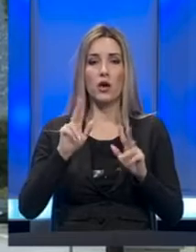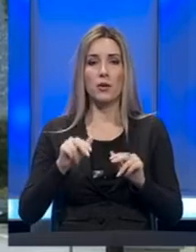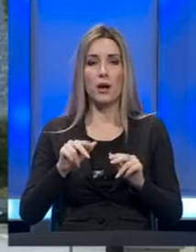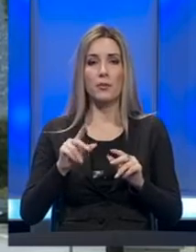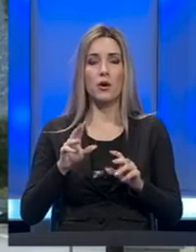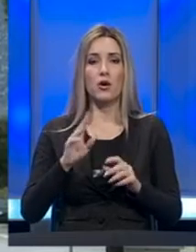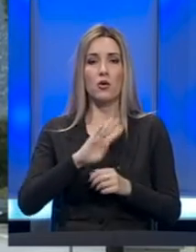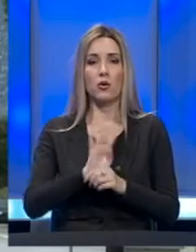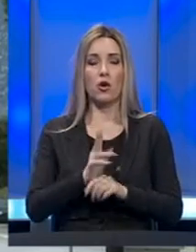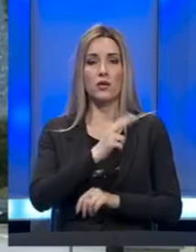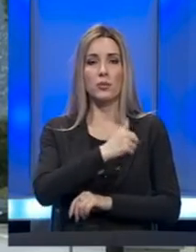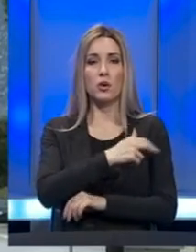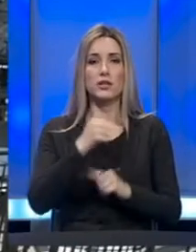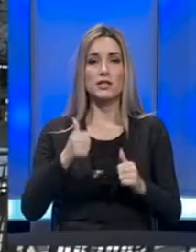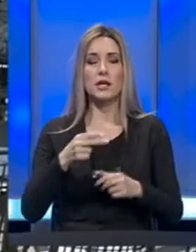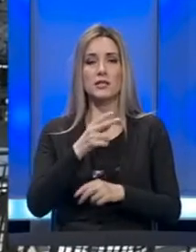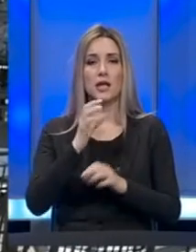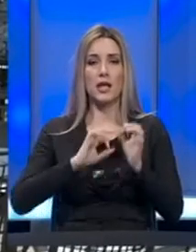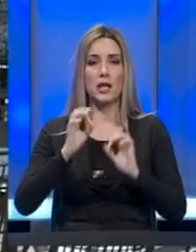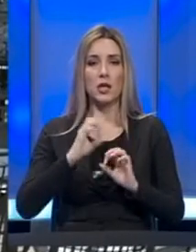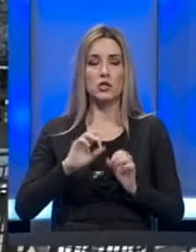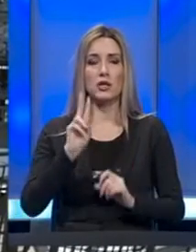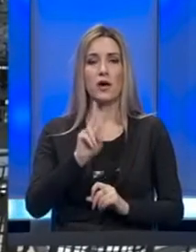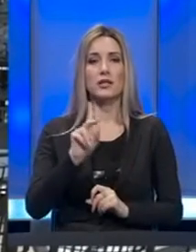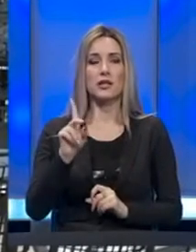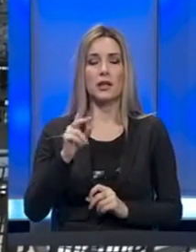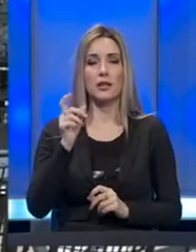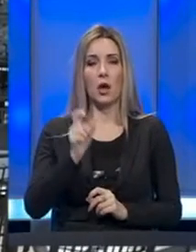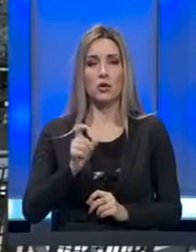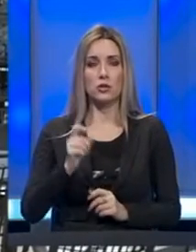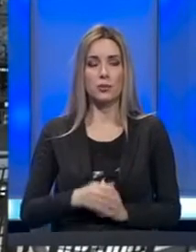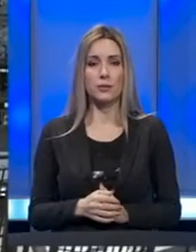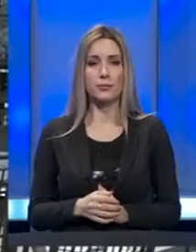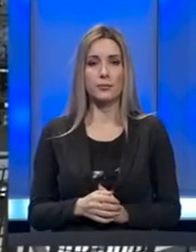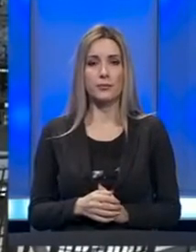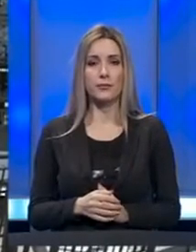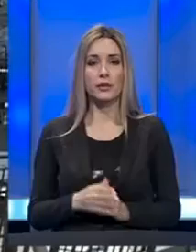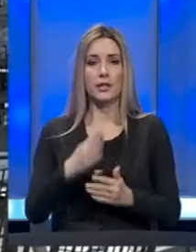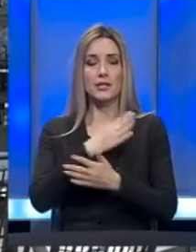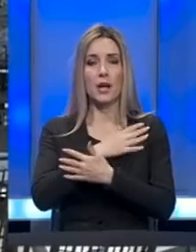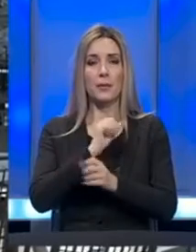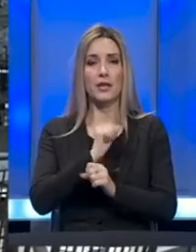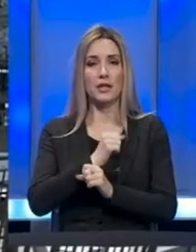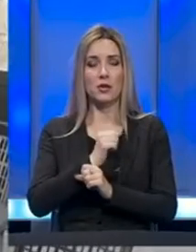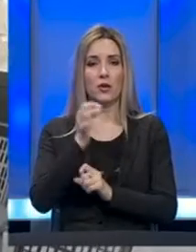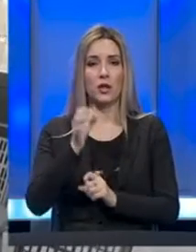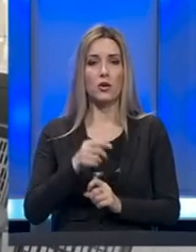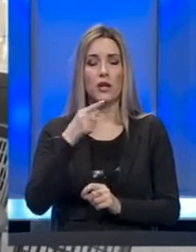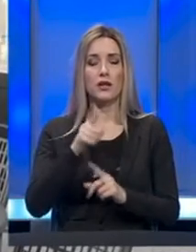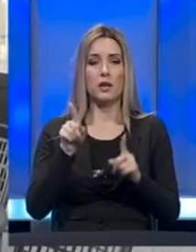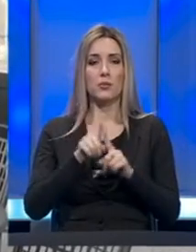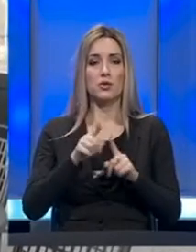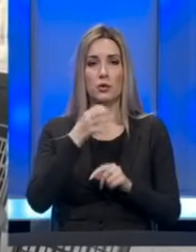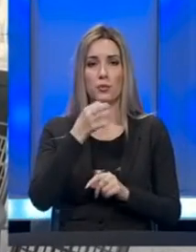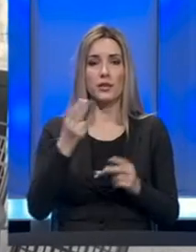u COVID bolnici, trenutno se liječi 21 osoba. Što se tiče zapadno Hercegovačko kantona i tamo je